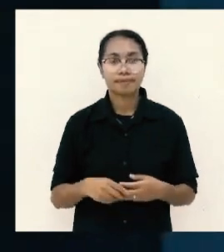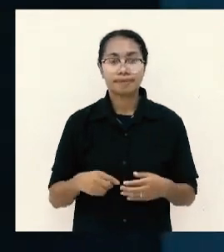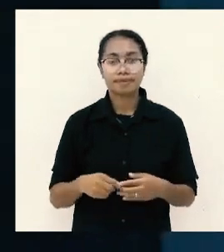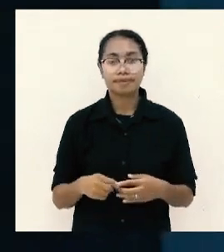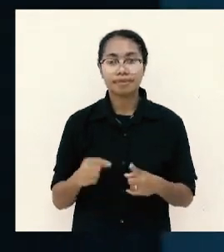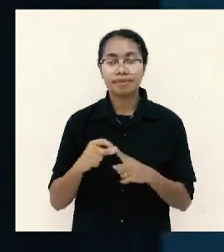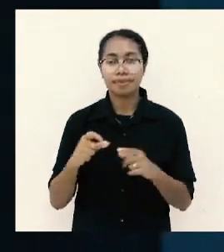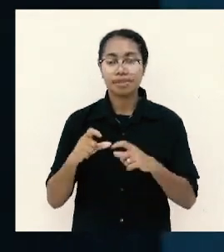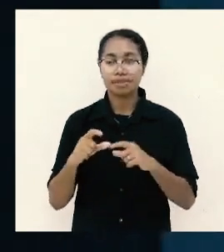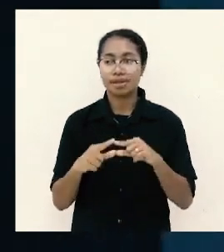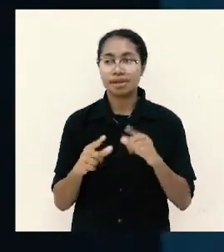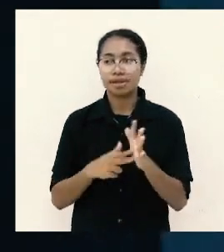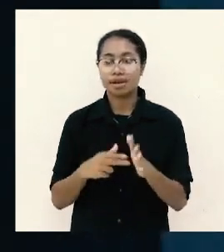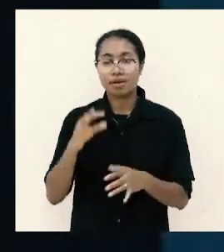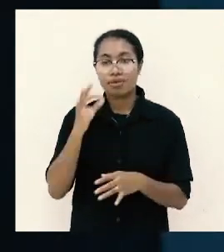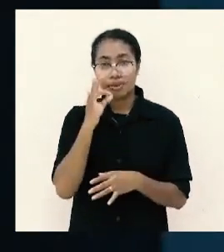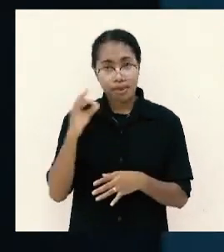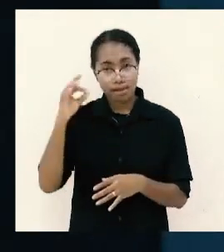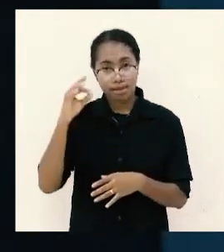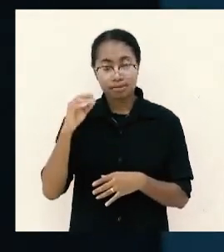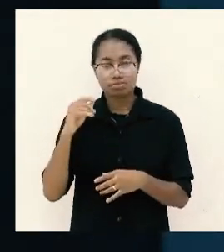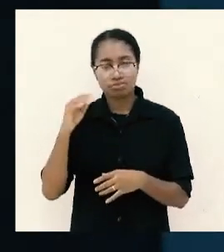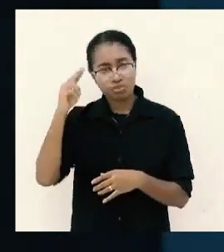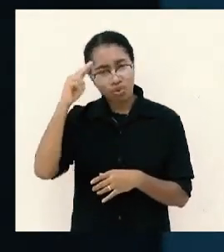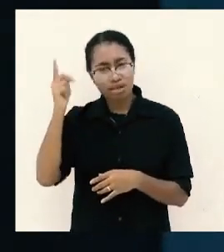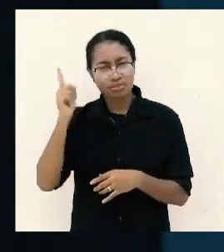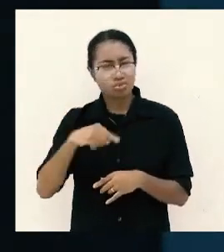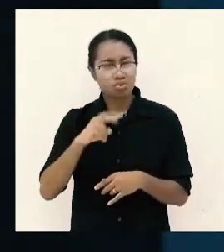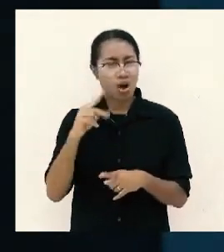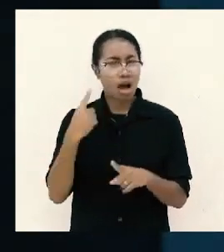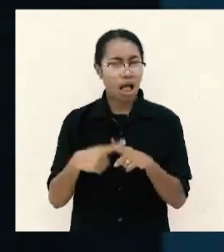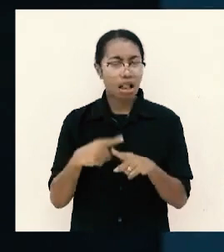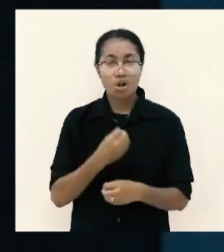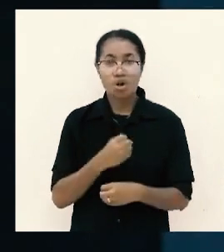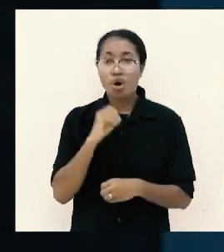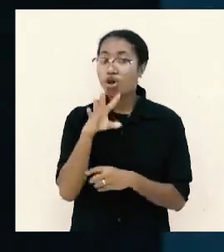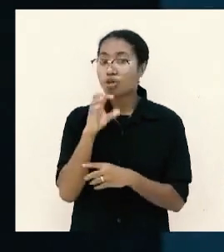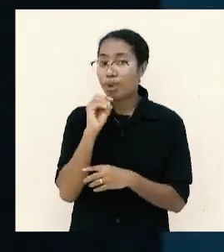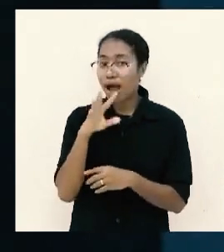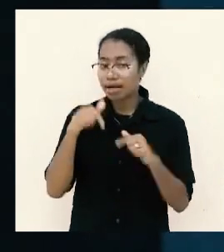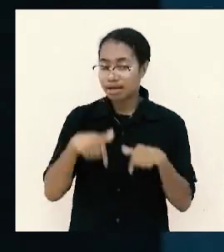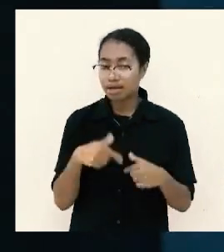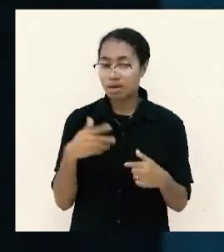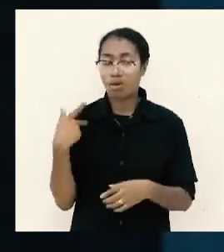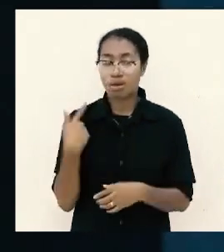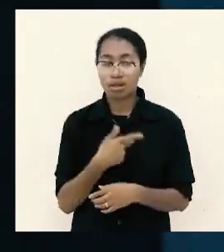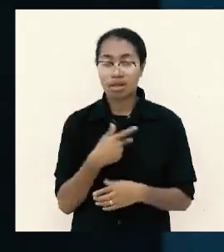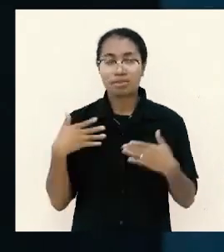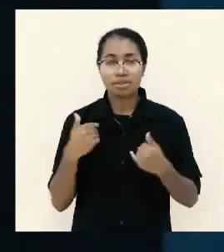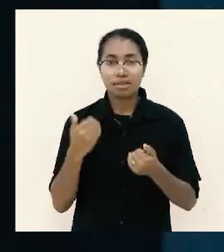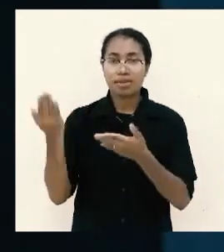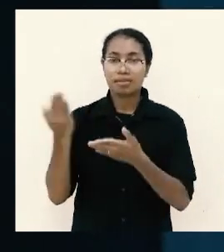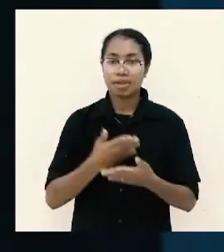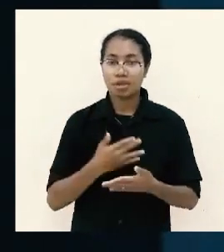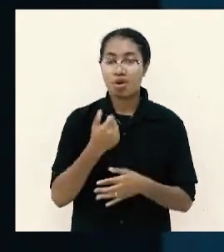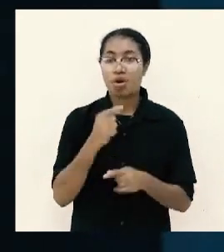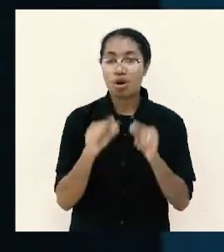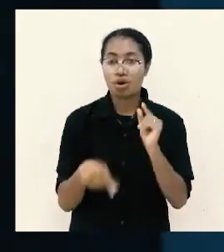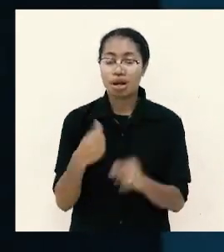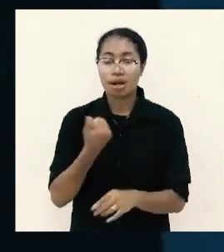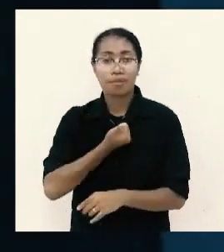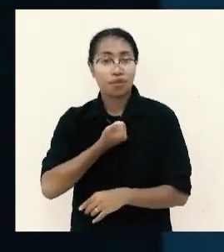Tuhan bagi kita dalam dua kali khutbah ini adalah kalau kita bisa memberi kepada orang yang membutuhkan